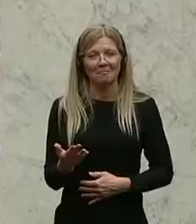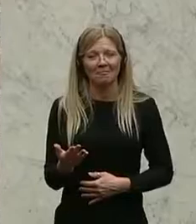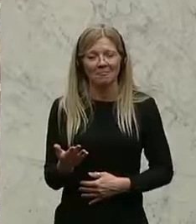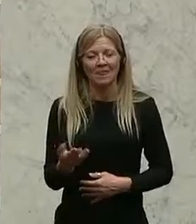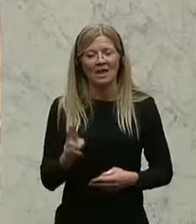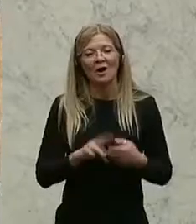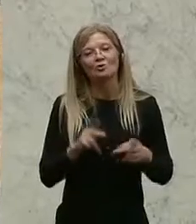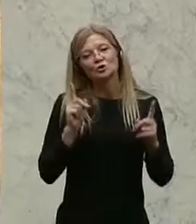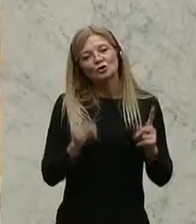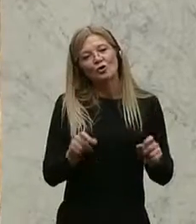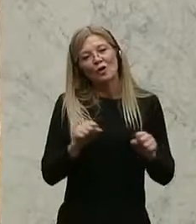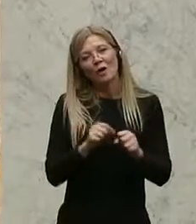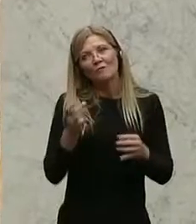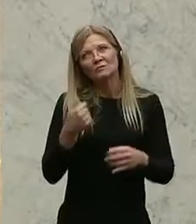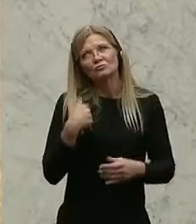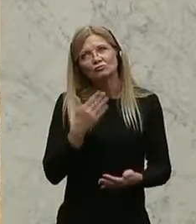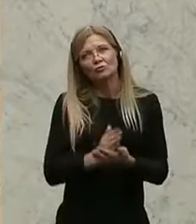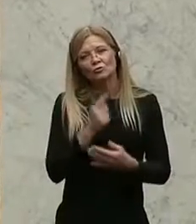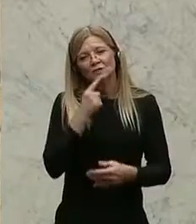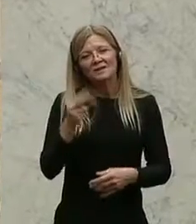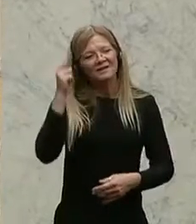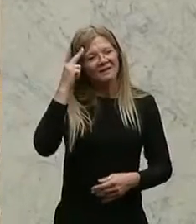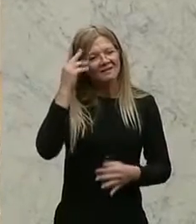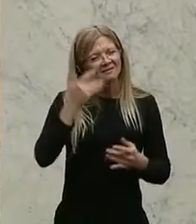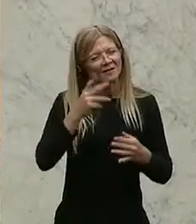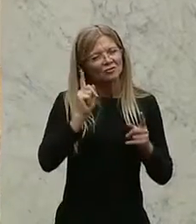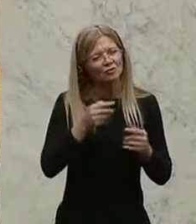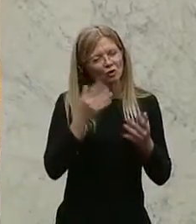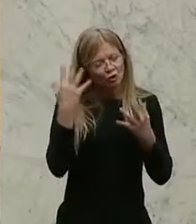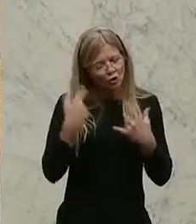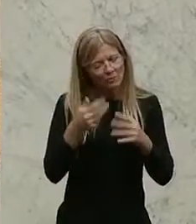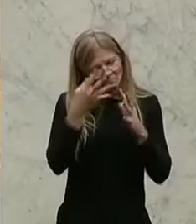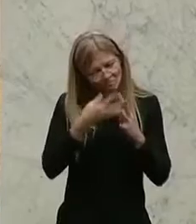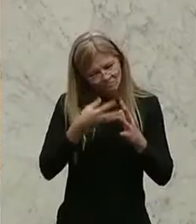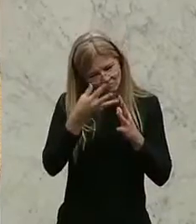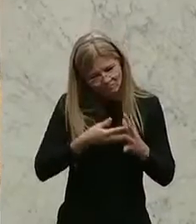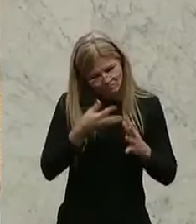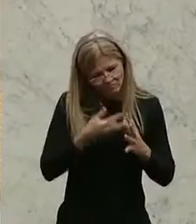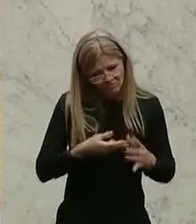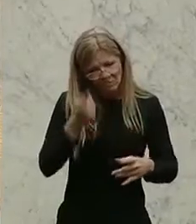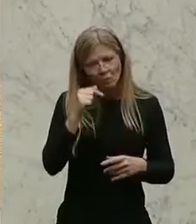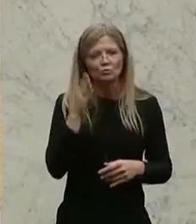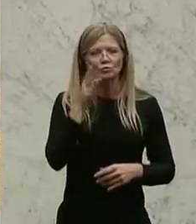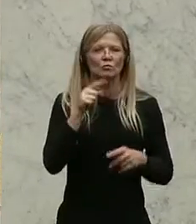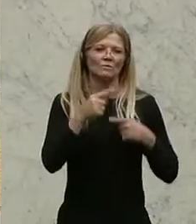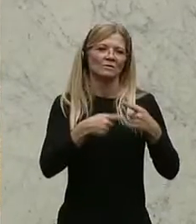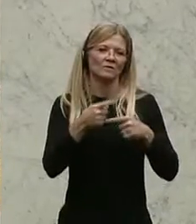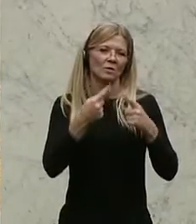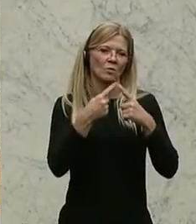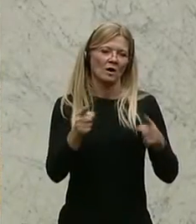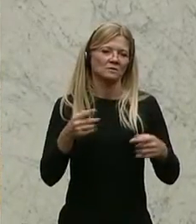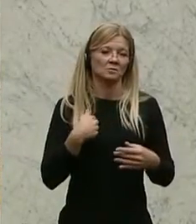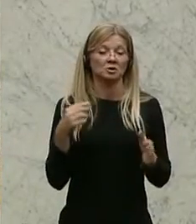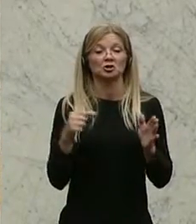wie ich das bereits erwähnt habe, auch die Kennzahlen noch einmal durchforsten, auch im Hinblick darauf, dass die Entwicklung künftig eine andere sein wird. Stichwort